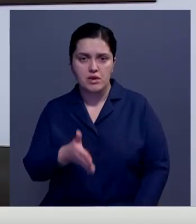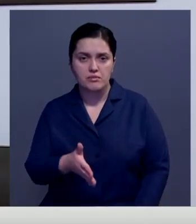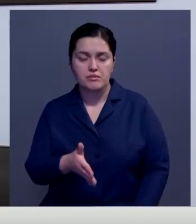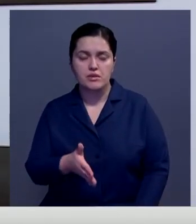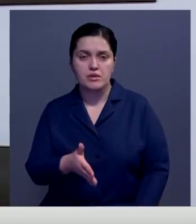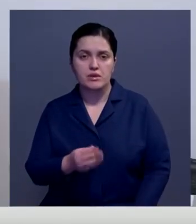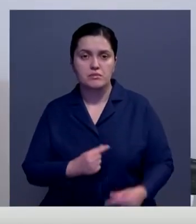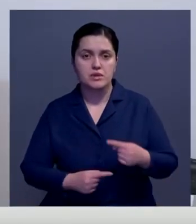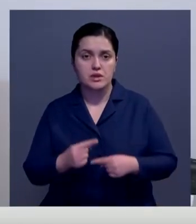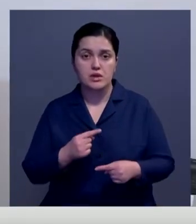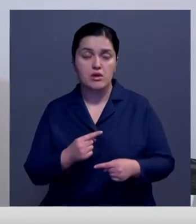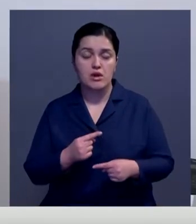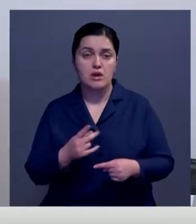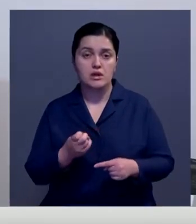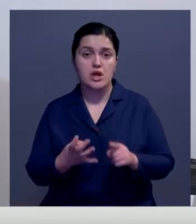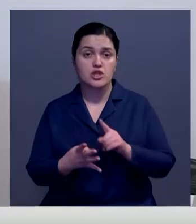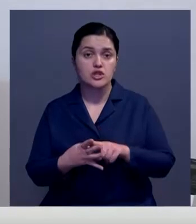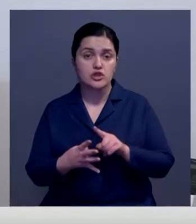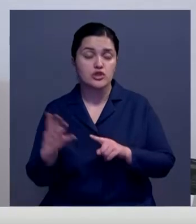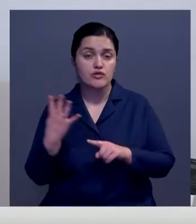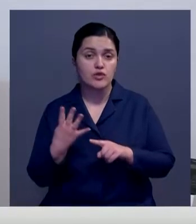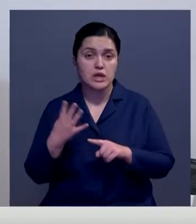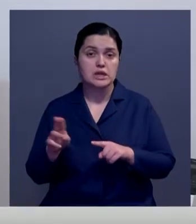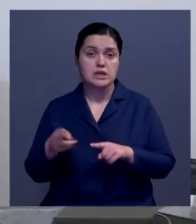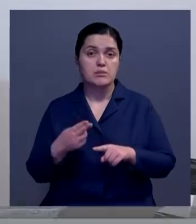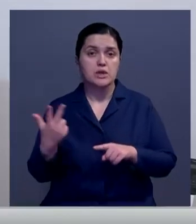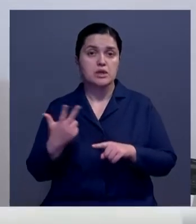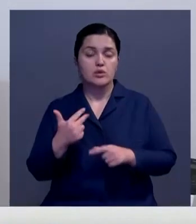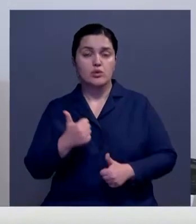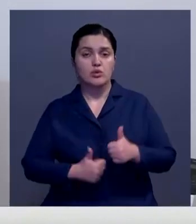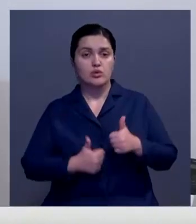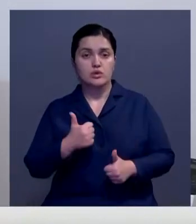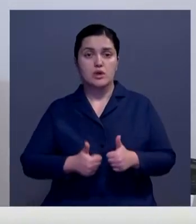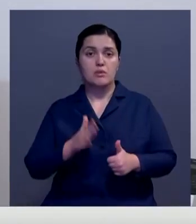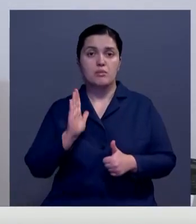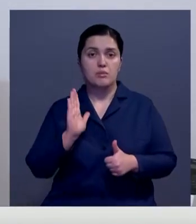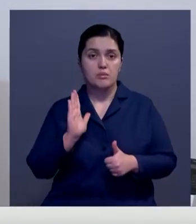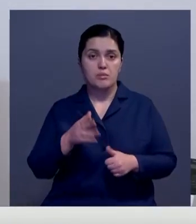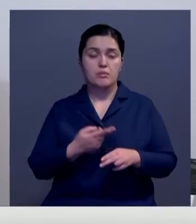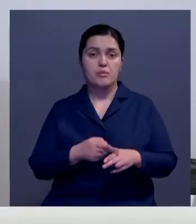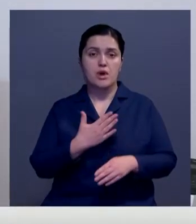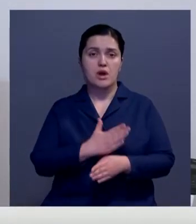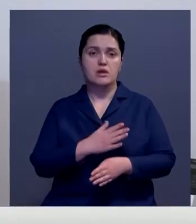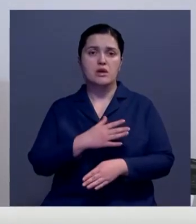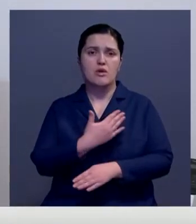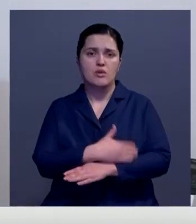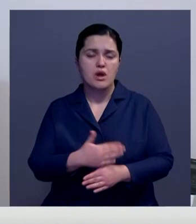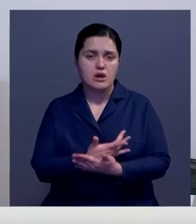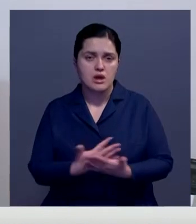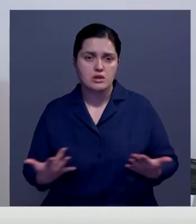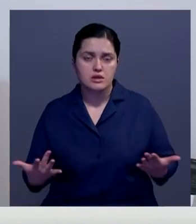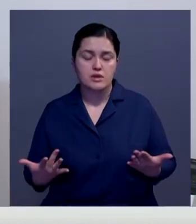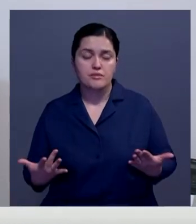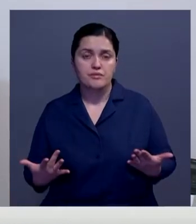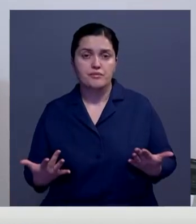предприниматели относятся. Вот на 4 декабря мы намечаем третий конкурс. Это и Абухайрхана есть, и Молдогулова проспекта, если есть центральный,